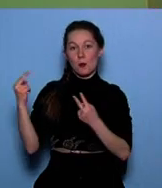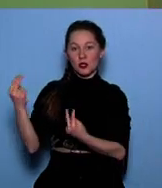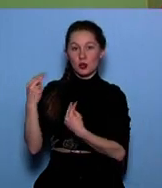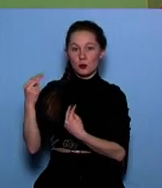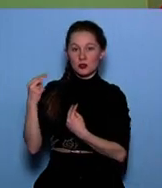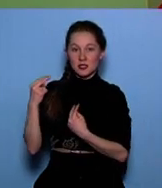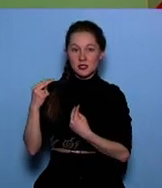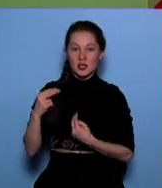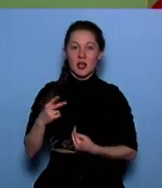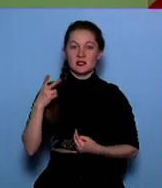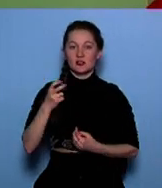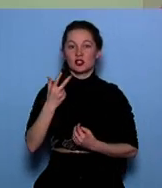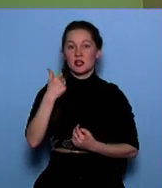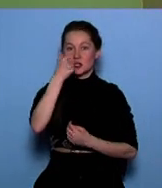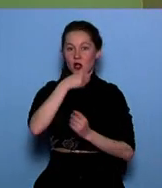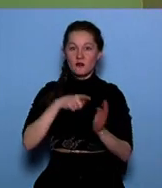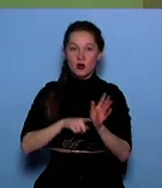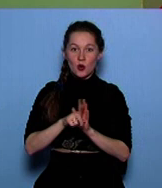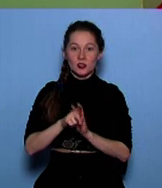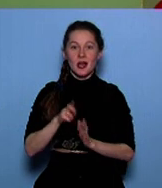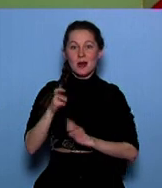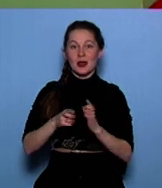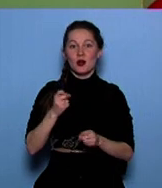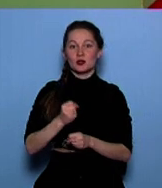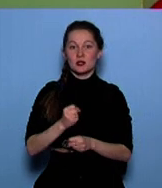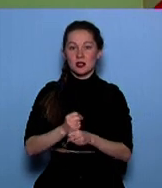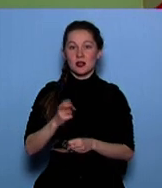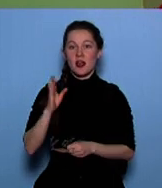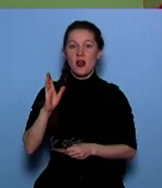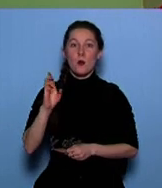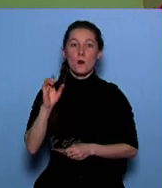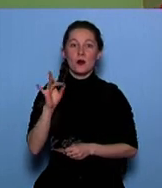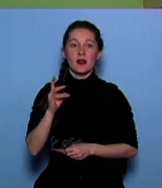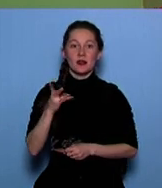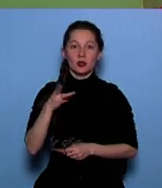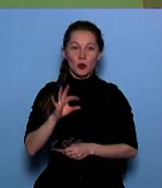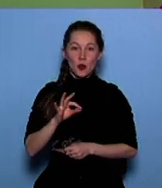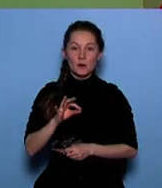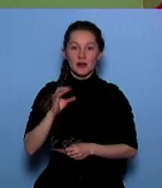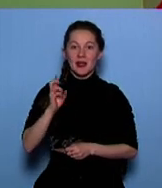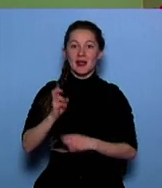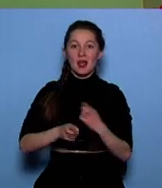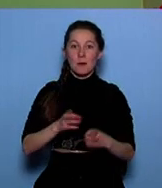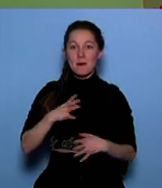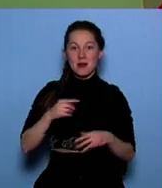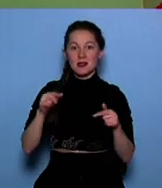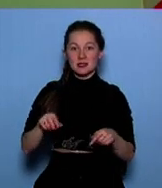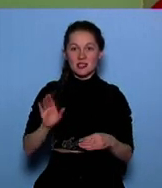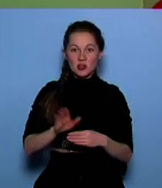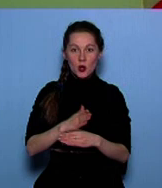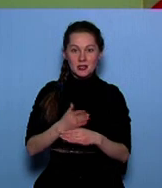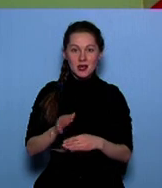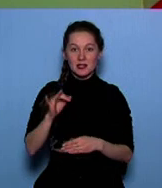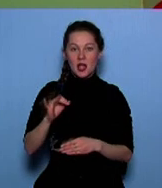Желудковой с 2013 года. Операцию нам делали в Бурденко. Химиотерапию нам проводили вот в этом отделении. И